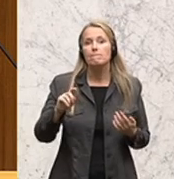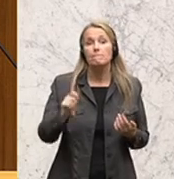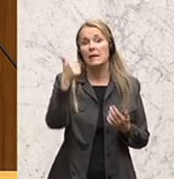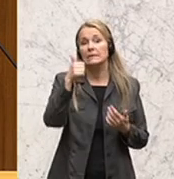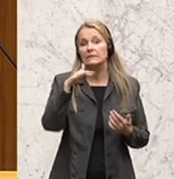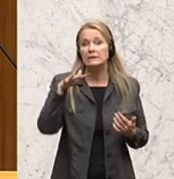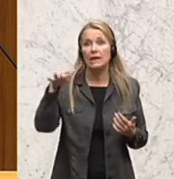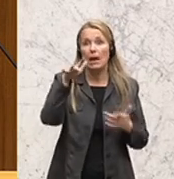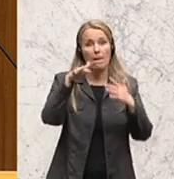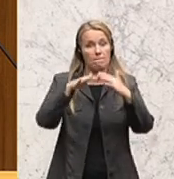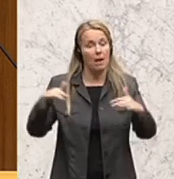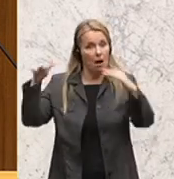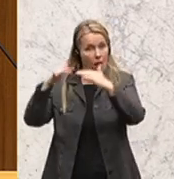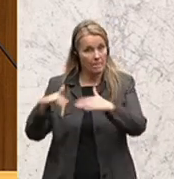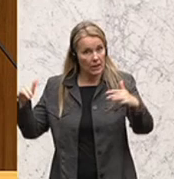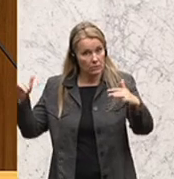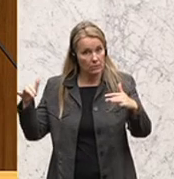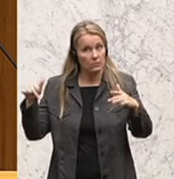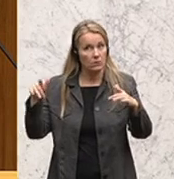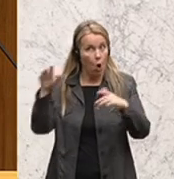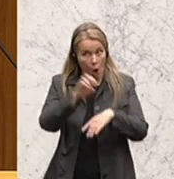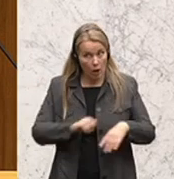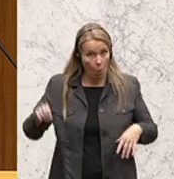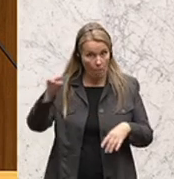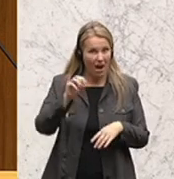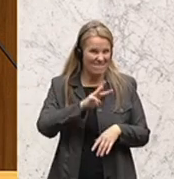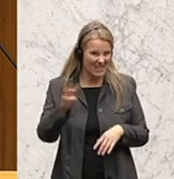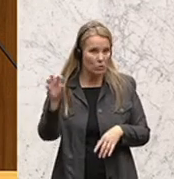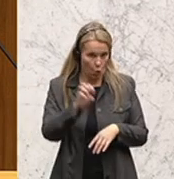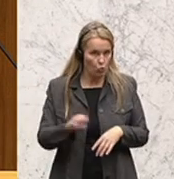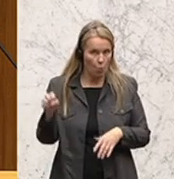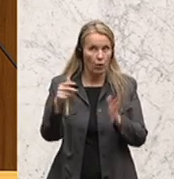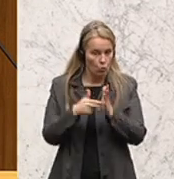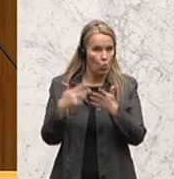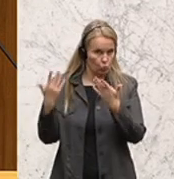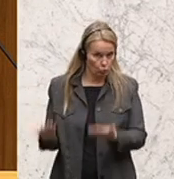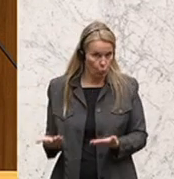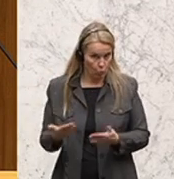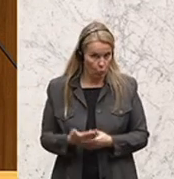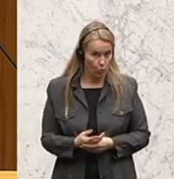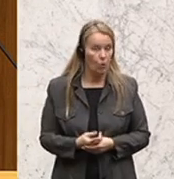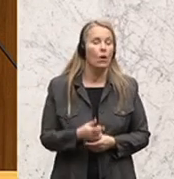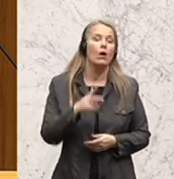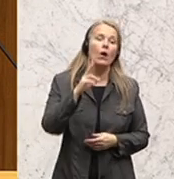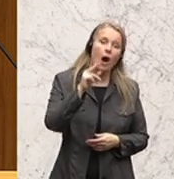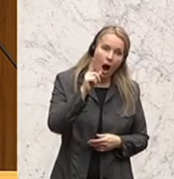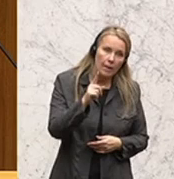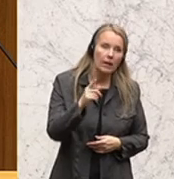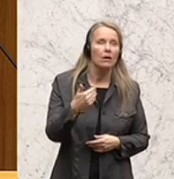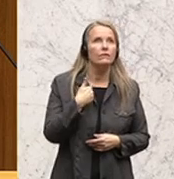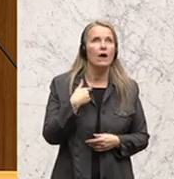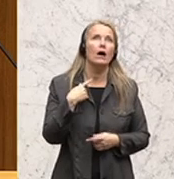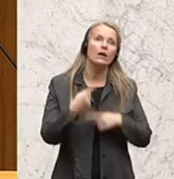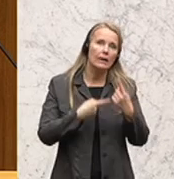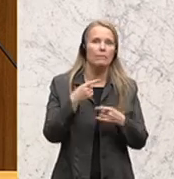Parlamenten, auch Europas und Resteuropas, so, aber es war auch immer ein